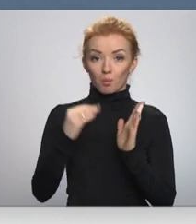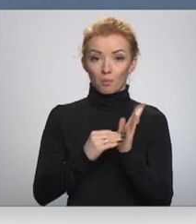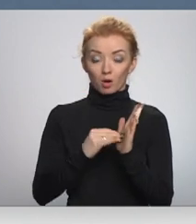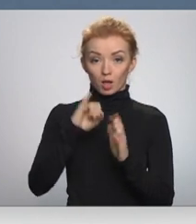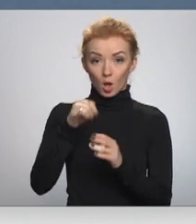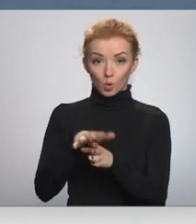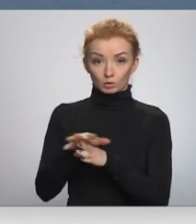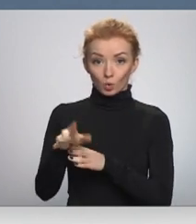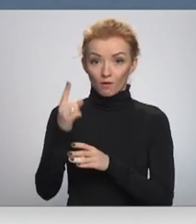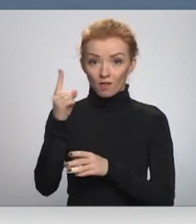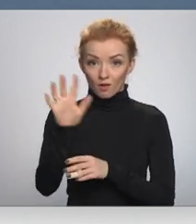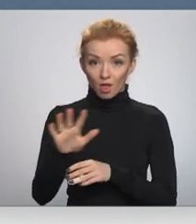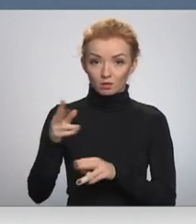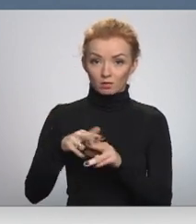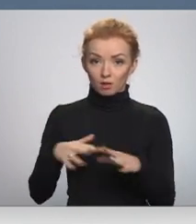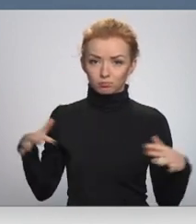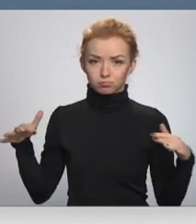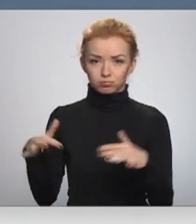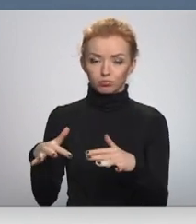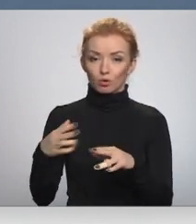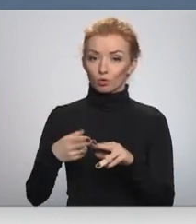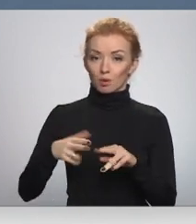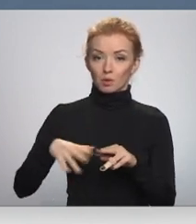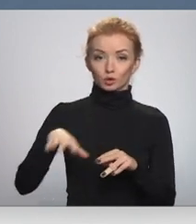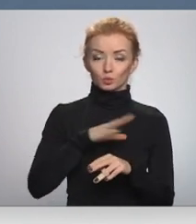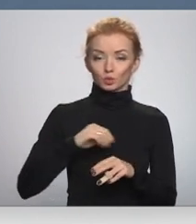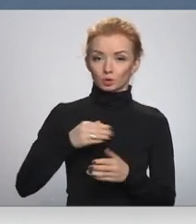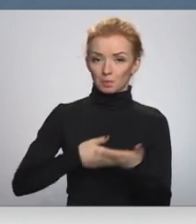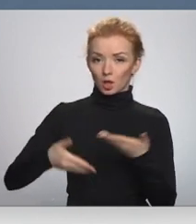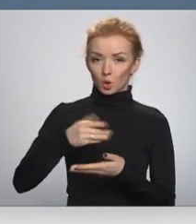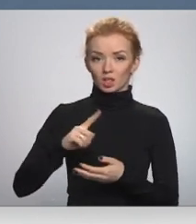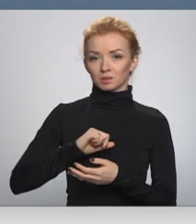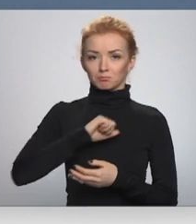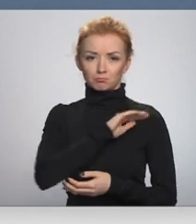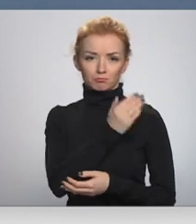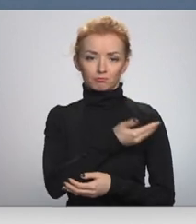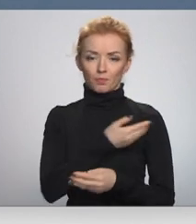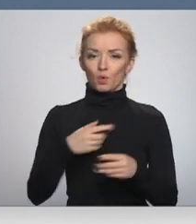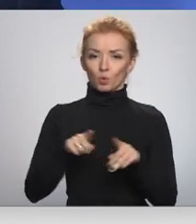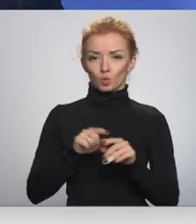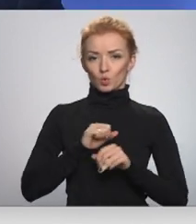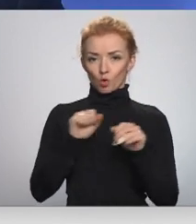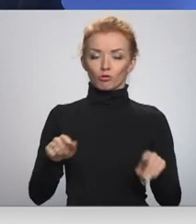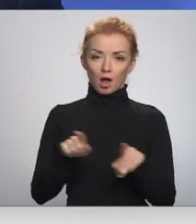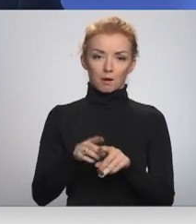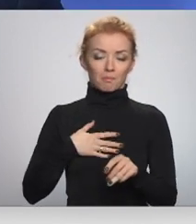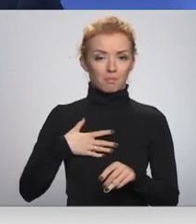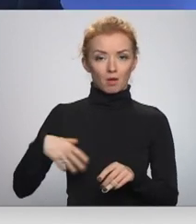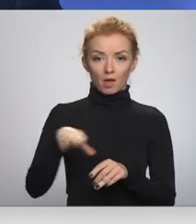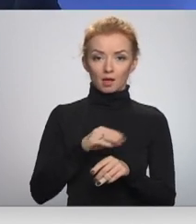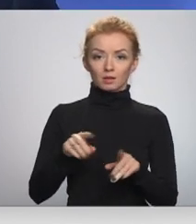vienam ir uzbrukums visiem. Mēs zinām, ka mūsu sabiedrotie ir spēcīgāki un drošāki, tādi esam arī mēs. Jā,